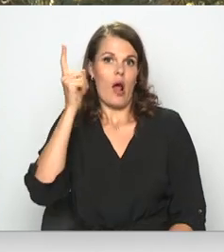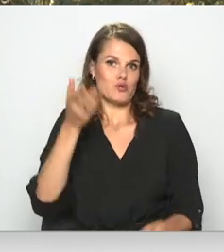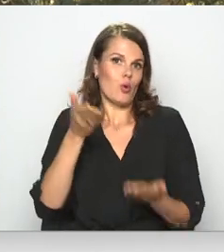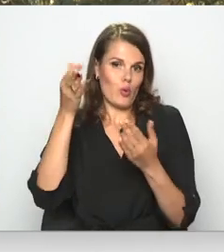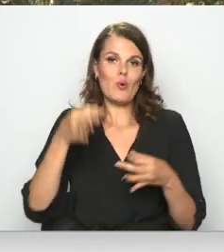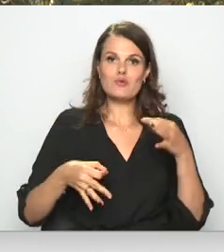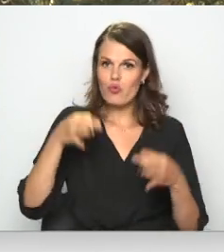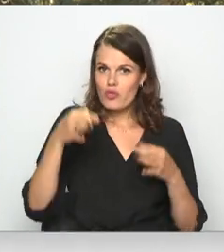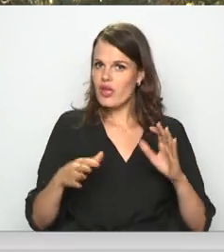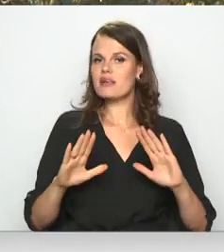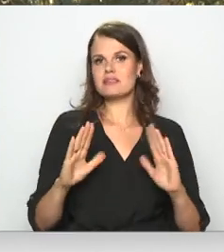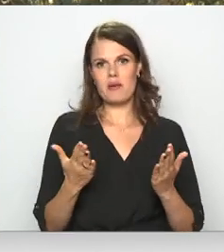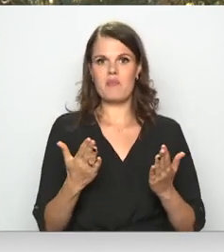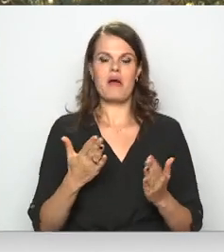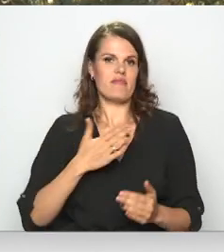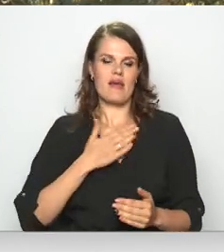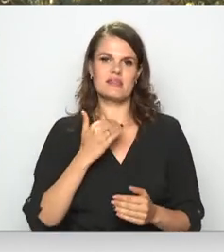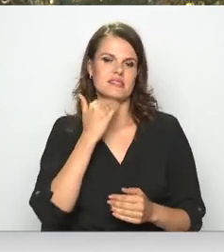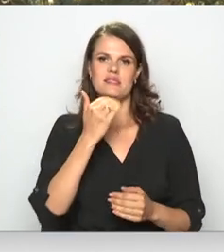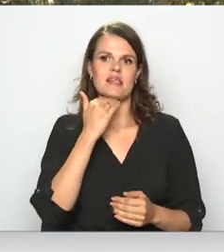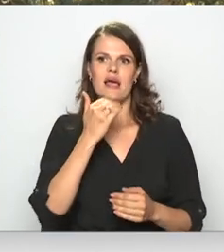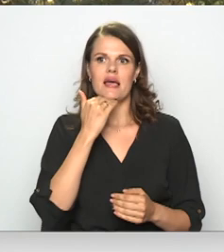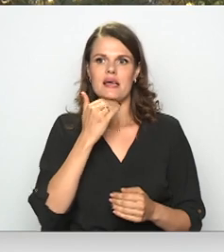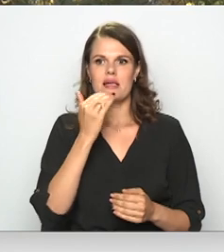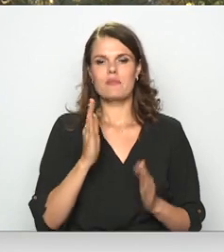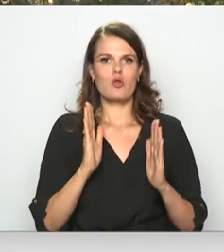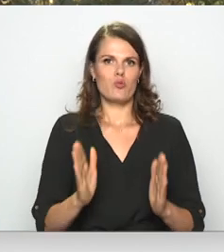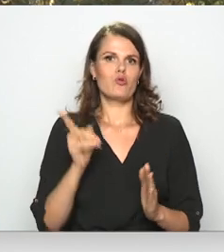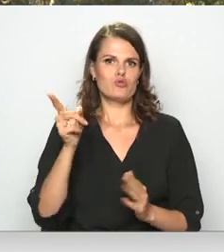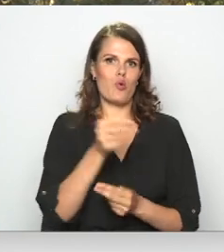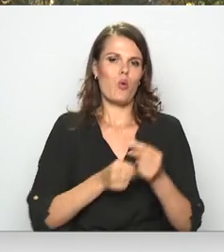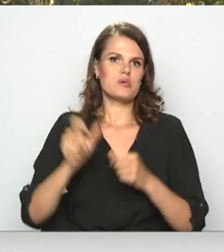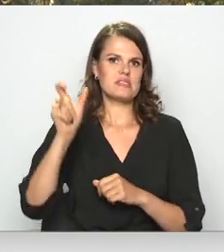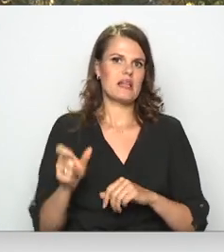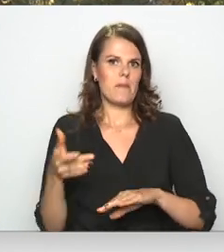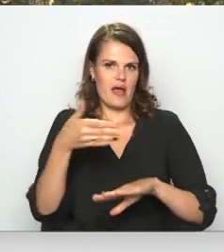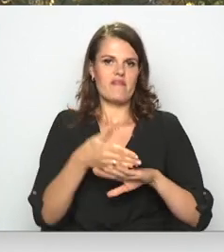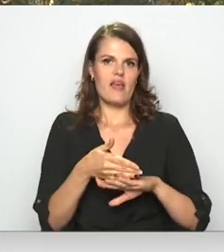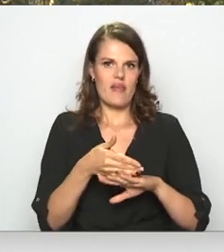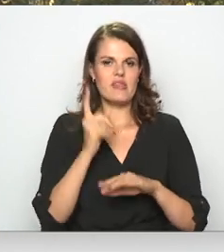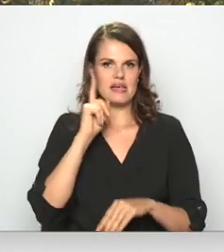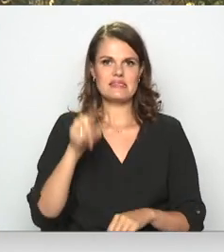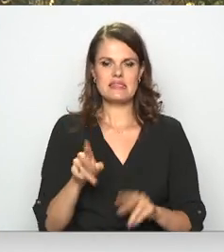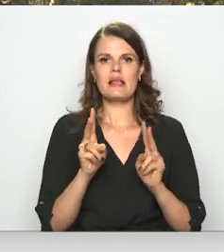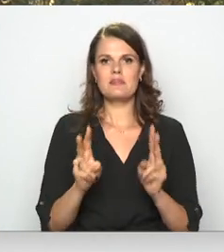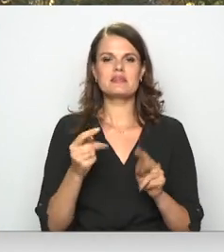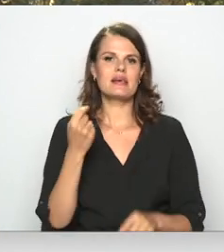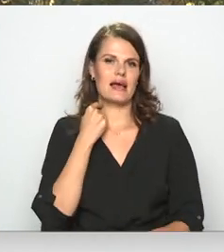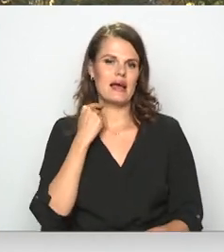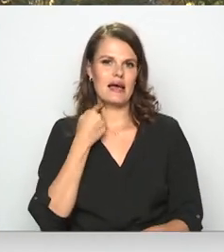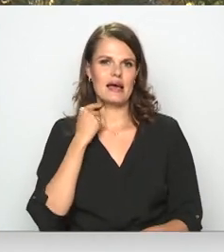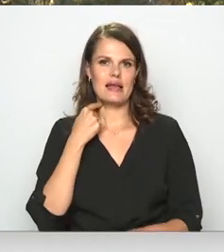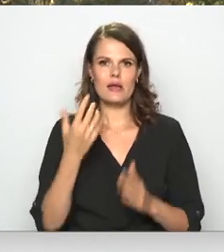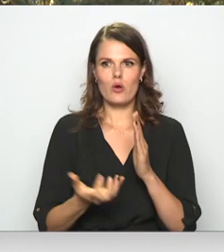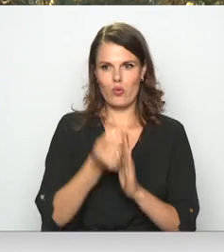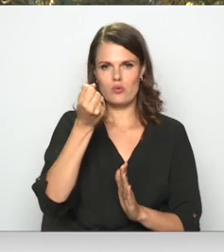faktiski es negribētu būt tagad šo uzņēmēju vietā, jo zināms, Rīga ir